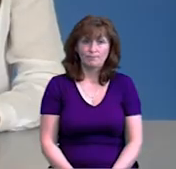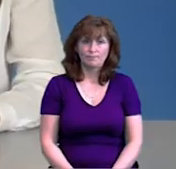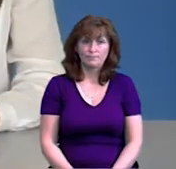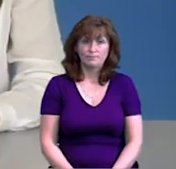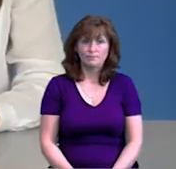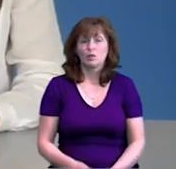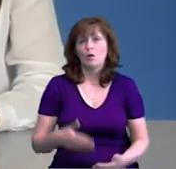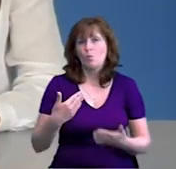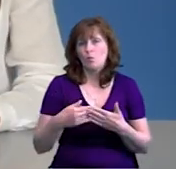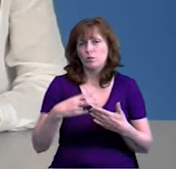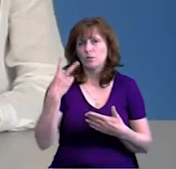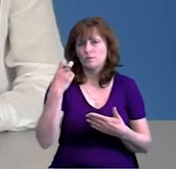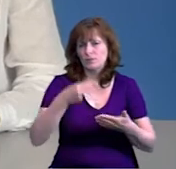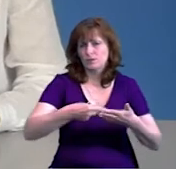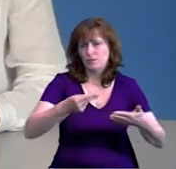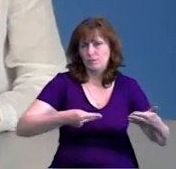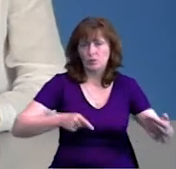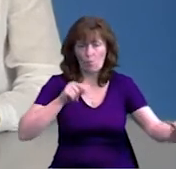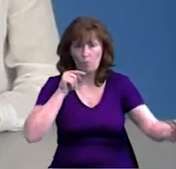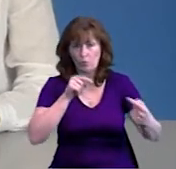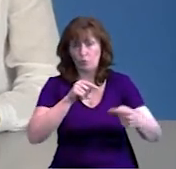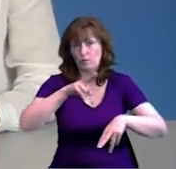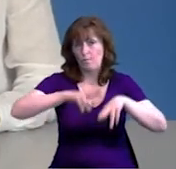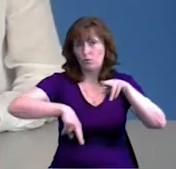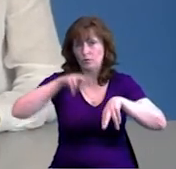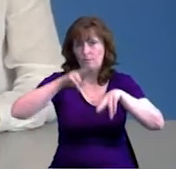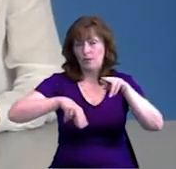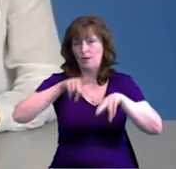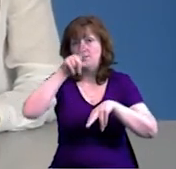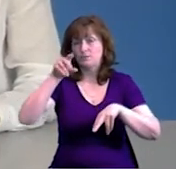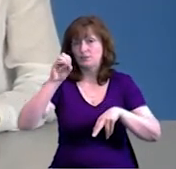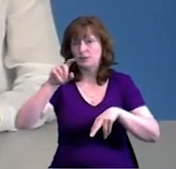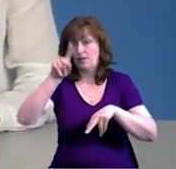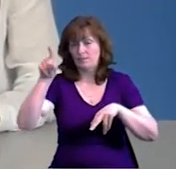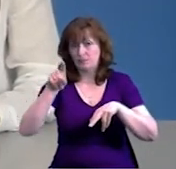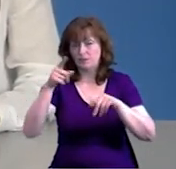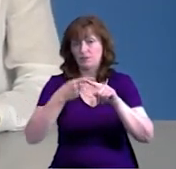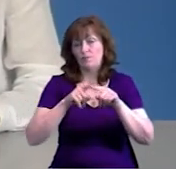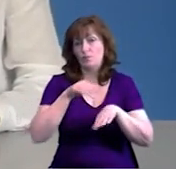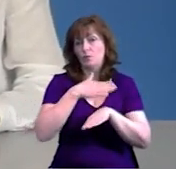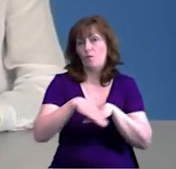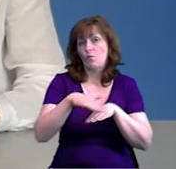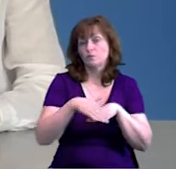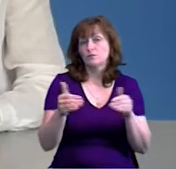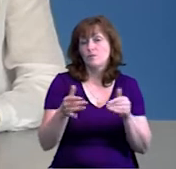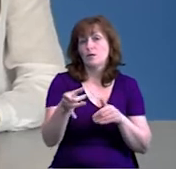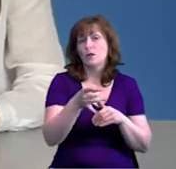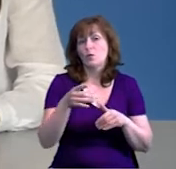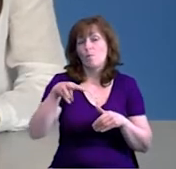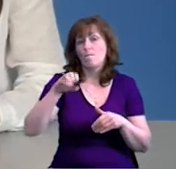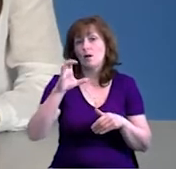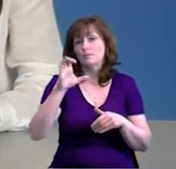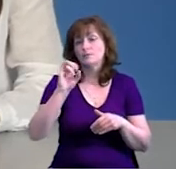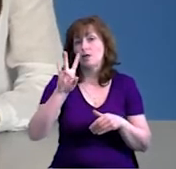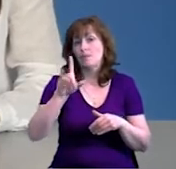Понад 200 підписів проти будівництва АЗС на вулиці Незалежності 16 у Чернігові зібрали жителі мікрорайону Масани.